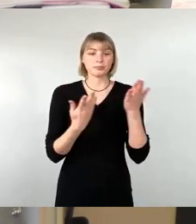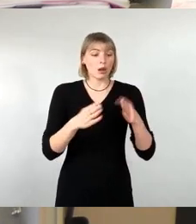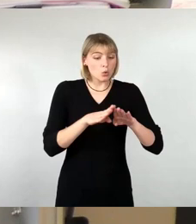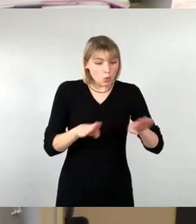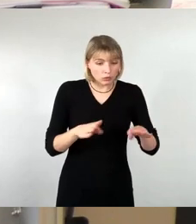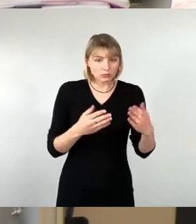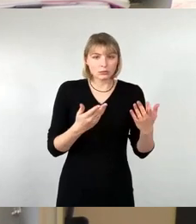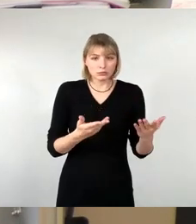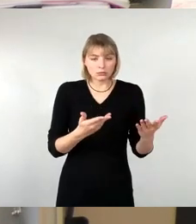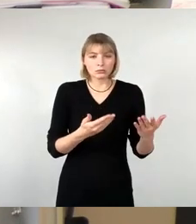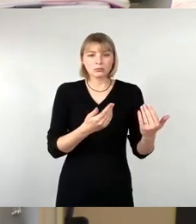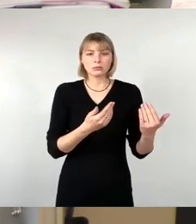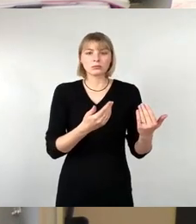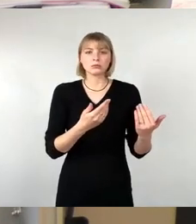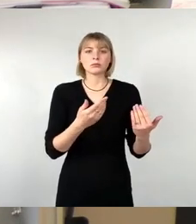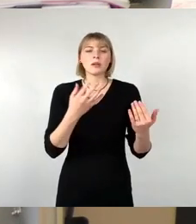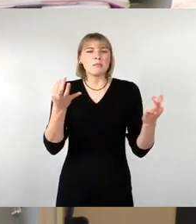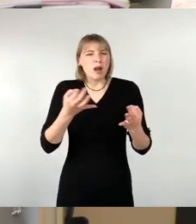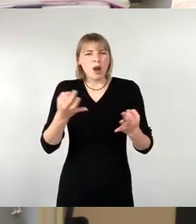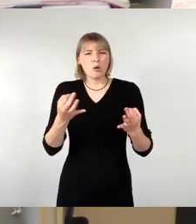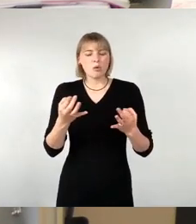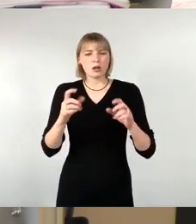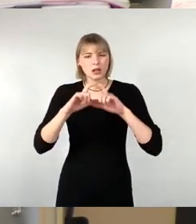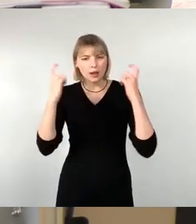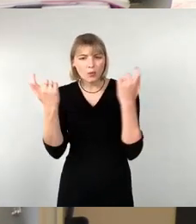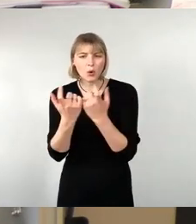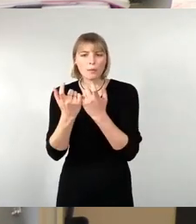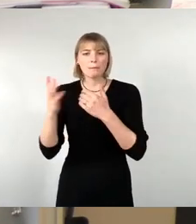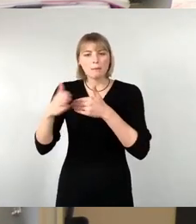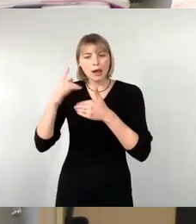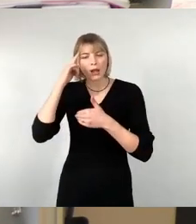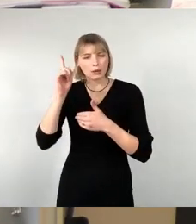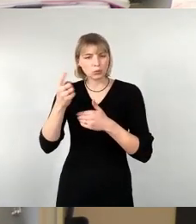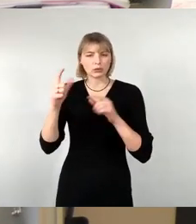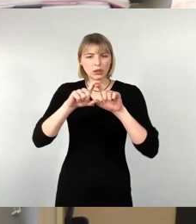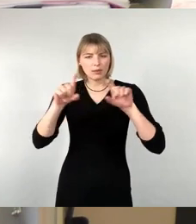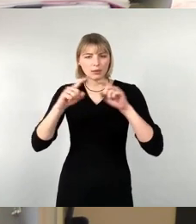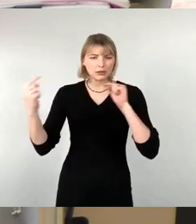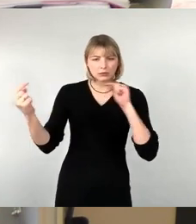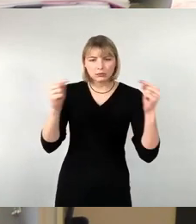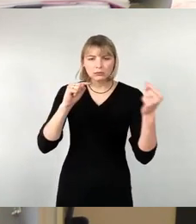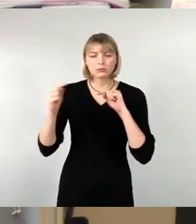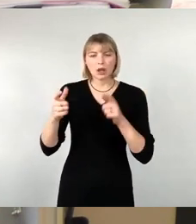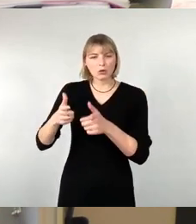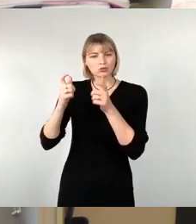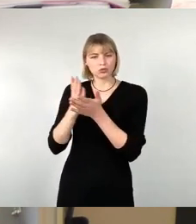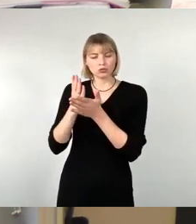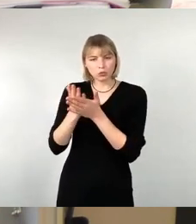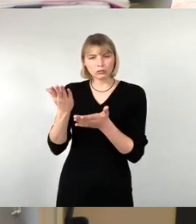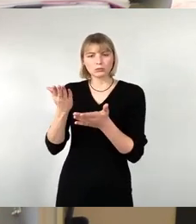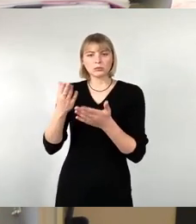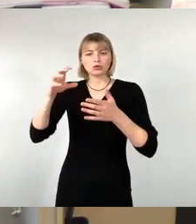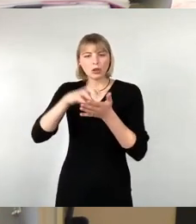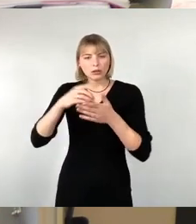Gremium, noch einen Beirat, der Themen diskutiert, um die sich bereits die Ausschüsse für Umwelt und Klima sowie Stadtentwicklung, Bau und